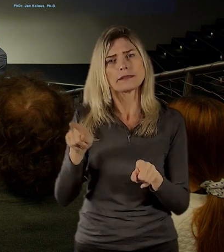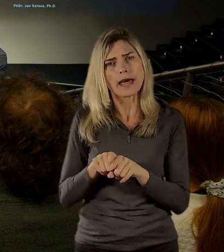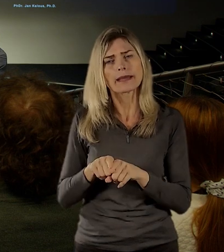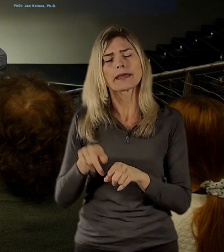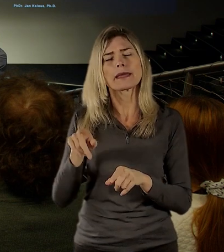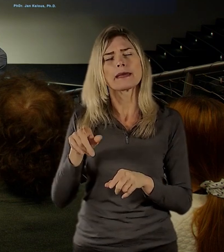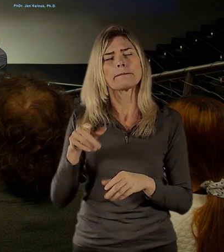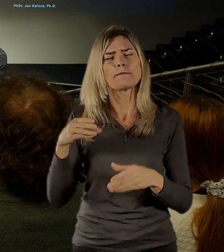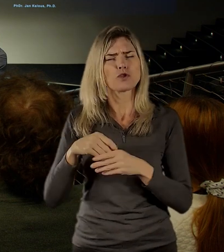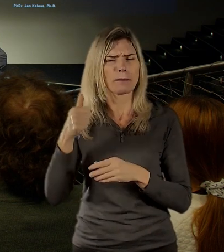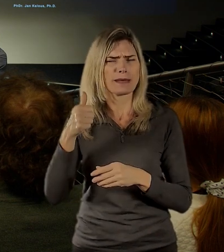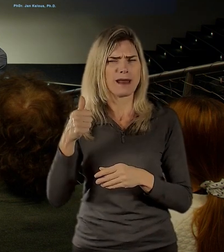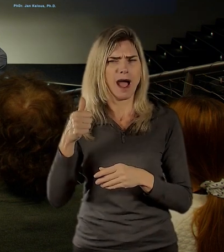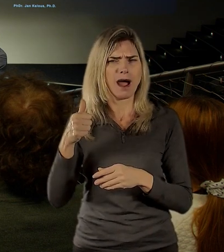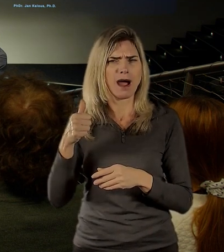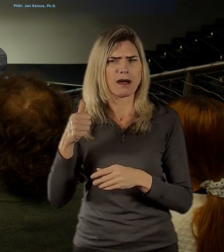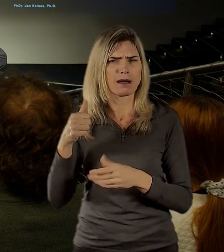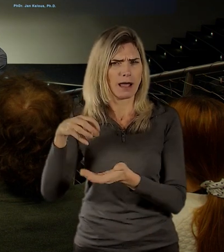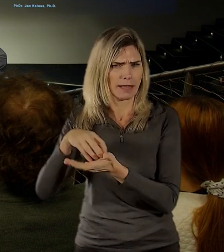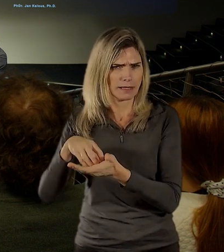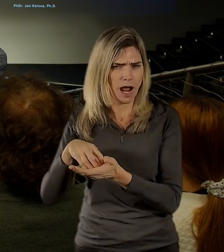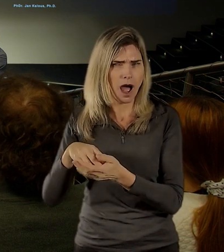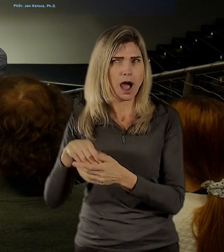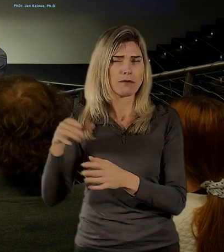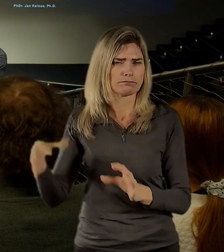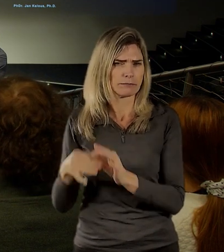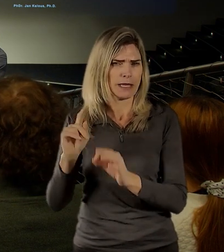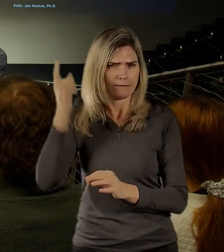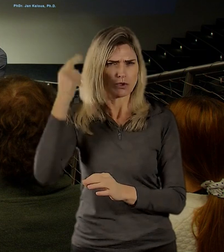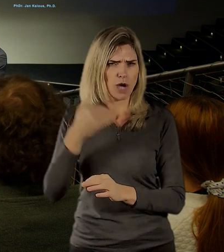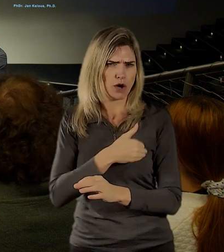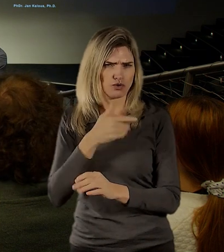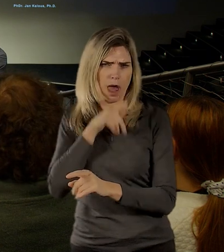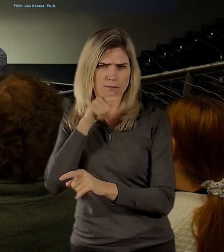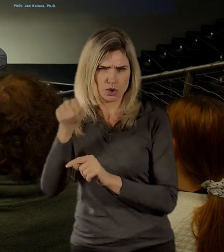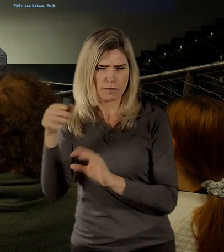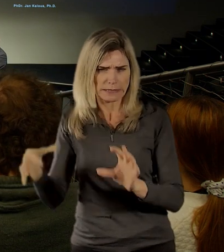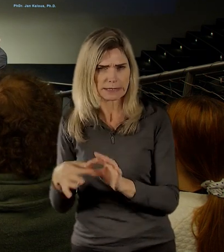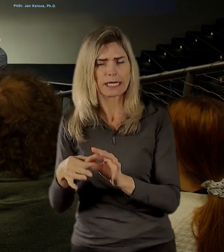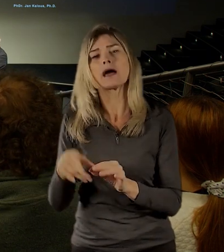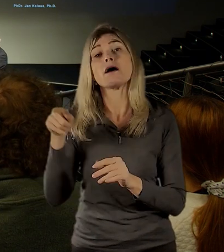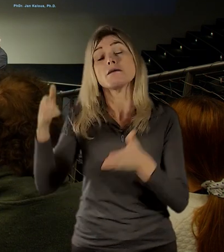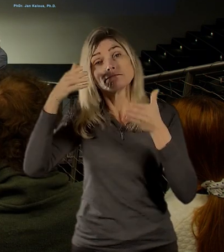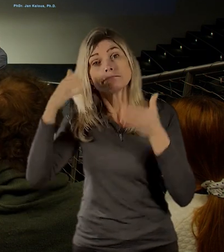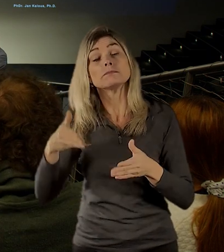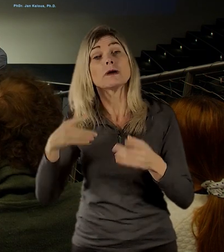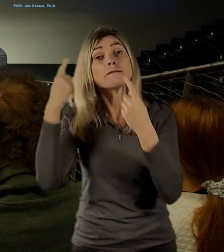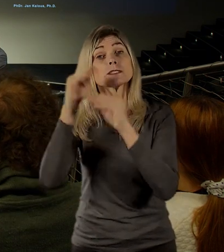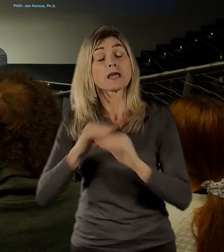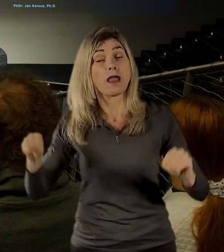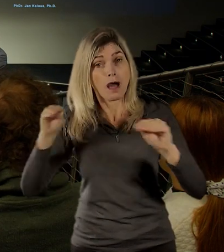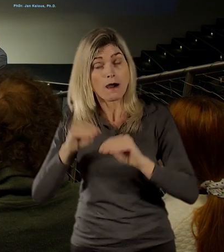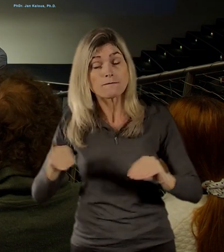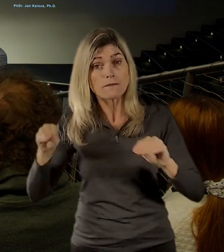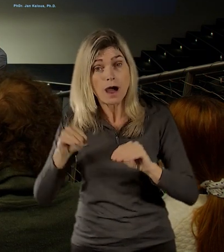na Budějovické vysoké škole nebo univerzitě a zaměřuje se na vzdělávání a